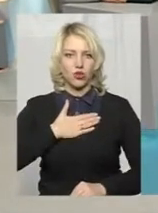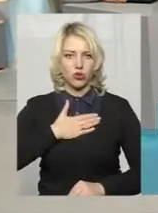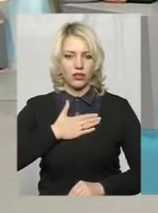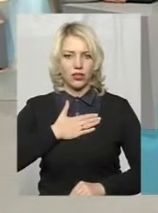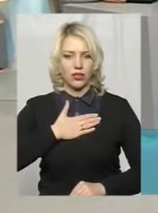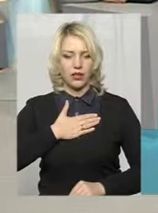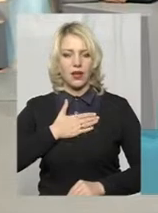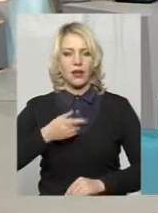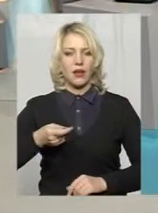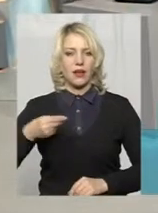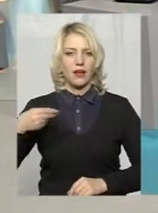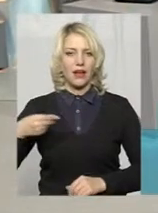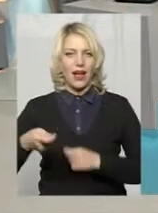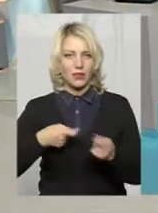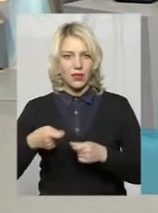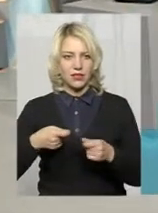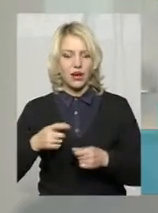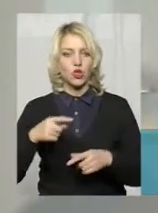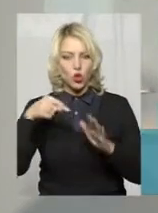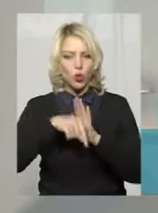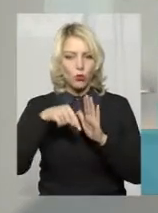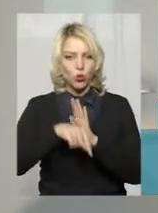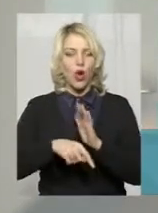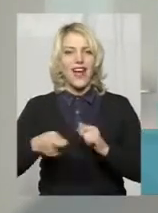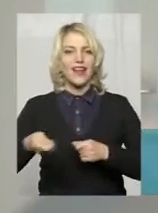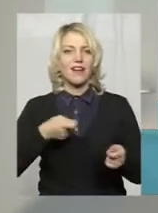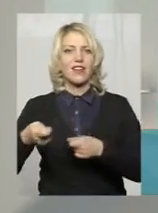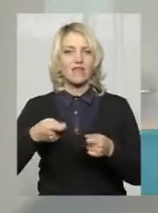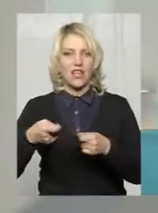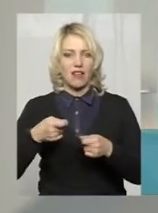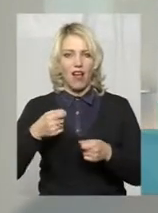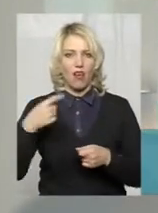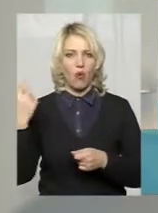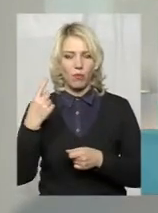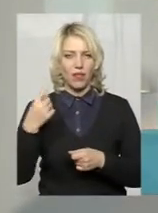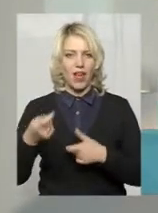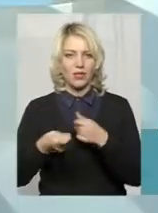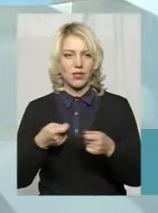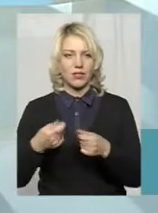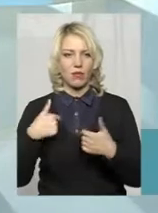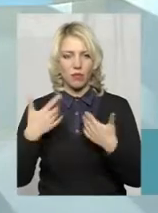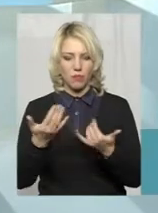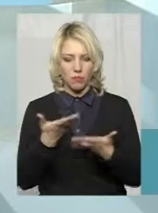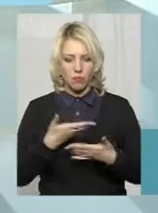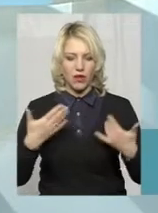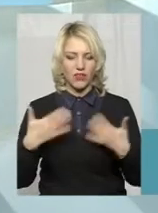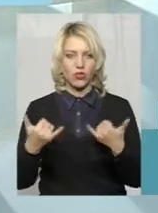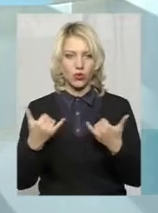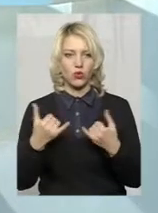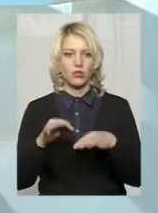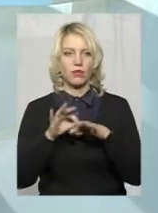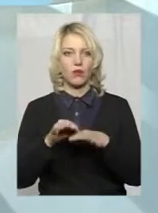керівника адміністрації. Вже на місці тут вирішується. Якщо ми адміністративно, я вам хочу сказати, що ми сьогодні вже проводили попередню